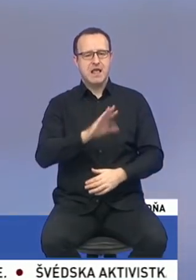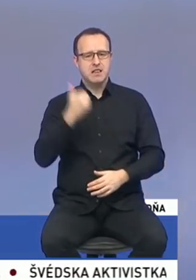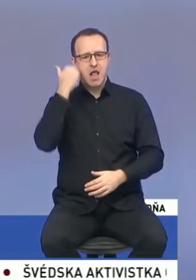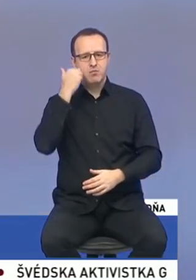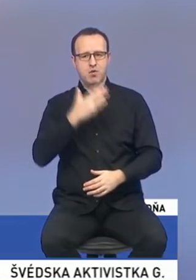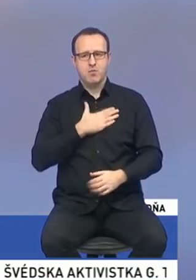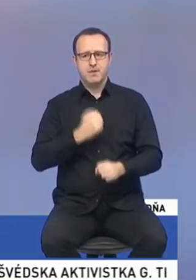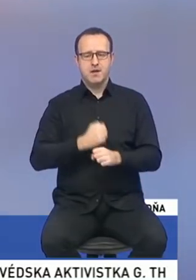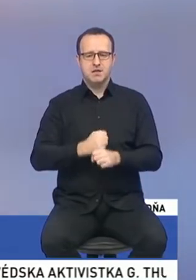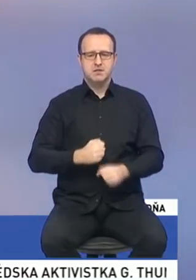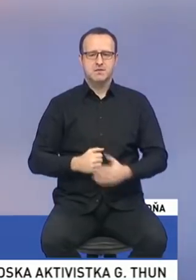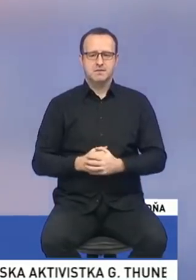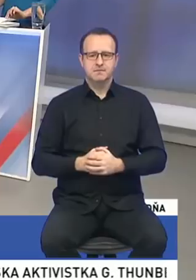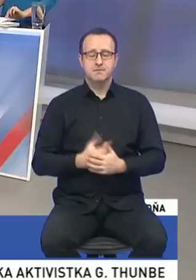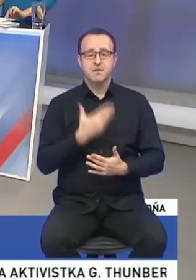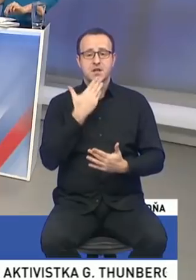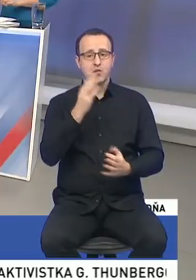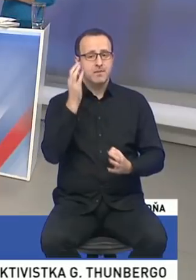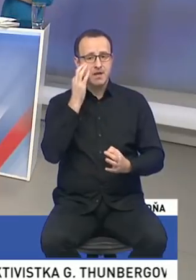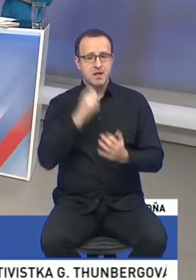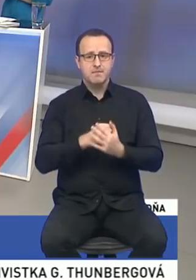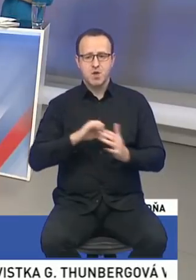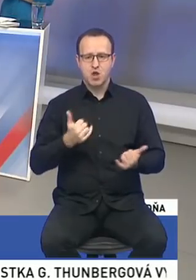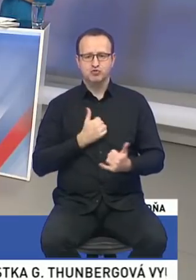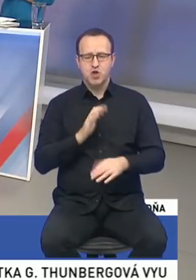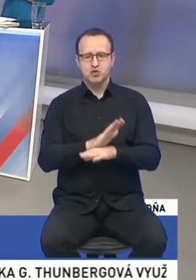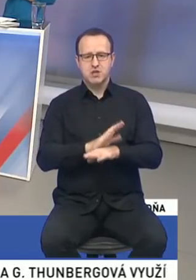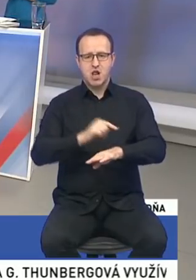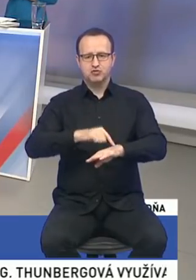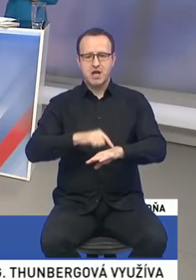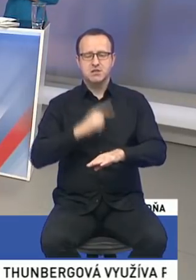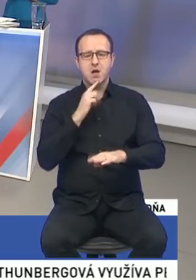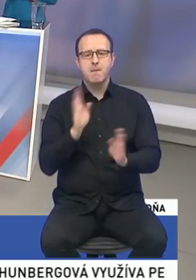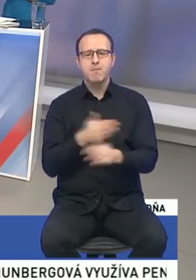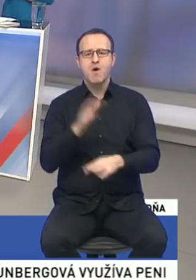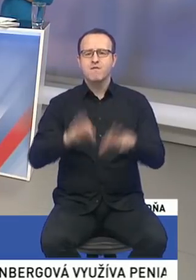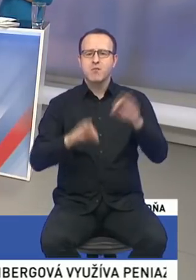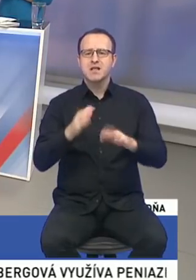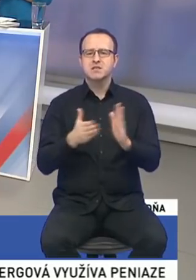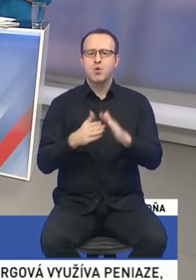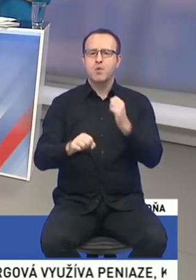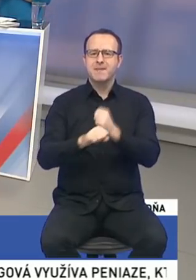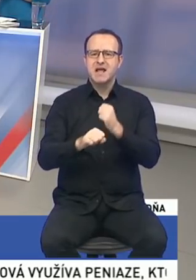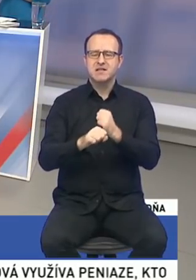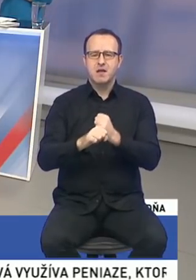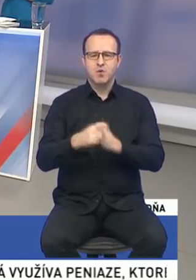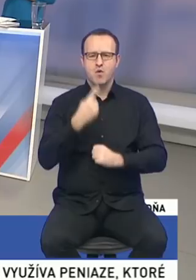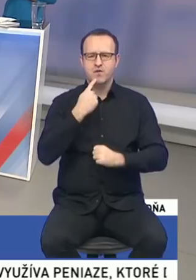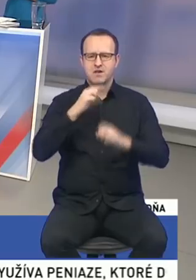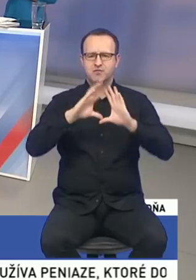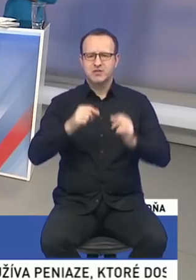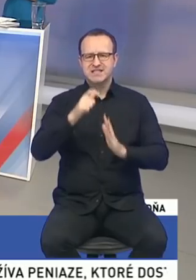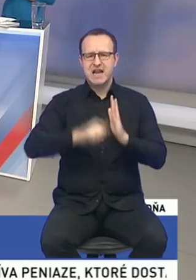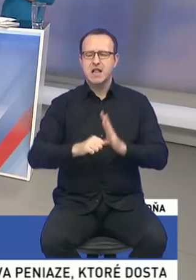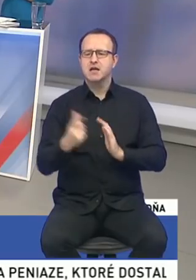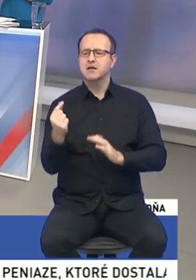meno. Ďakujem pekne. Ešte nám zostáva čas na povolebnú spoluprácu, lebo o tom hovoria úplne všetky strany, s kým a no s kým nie.